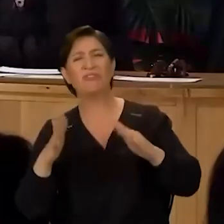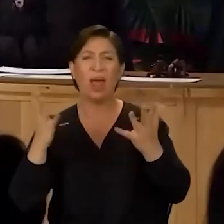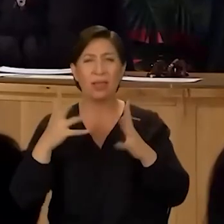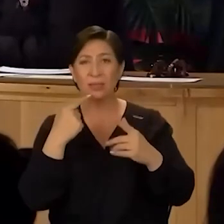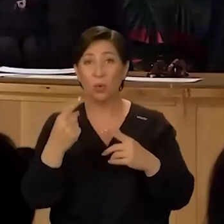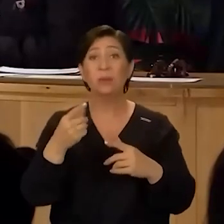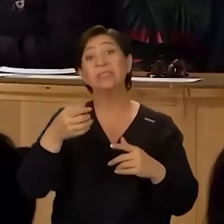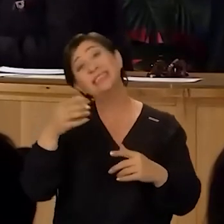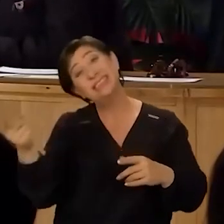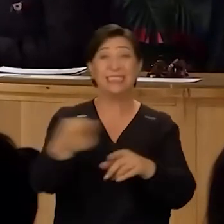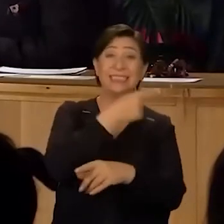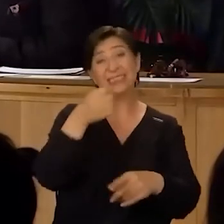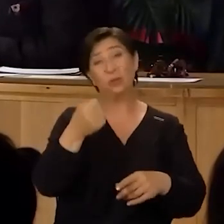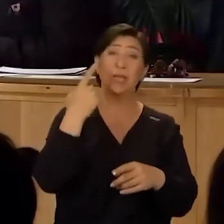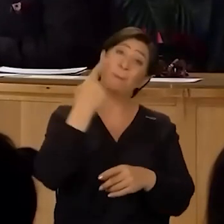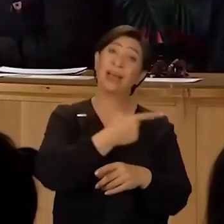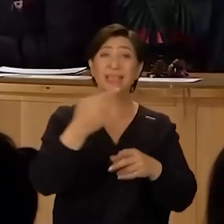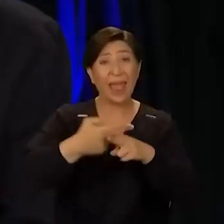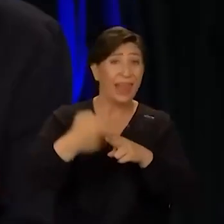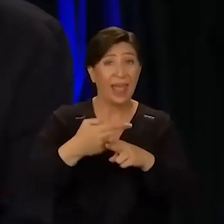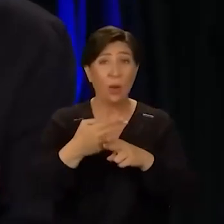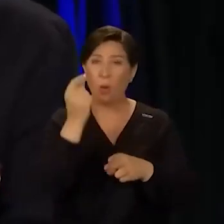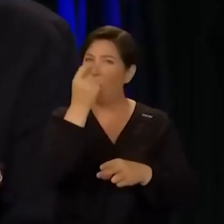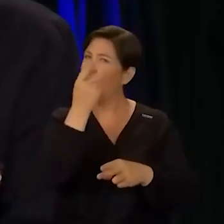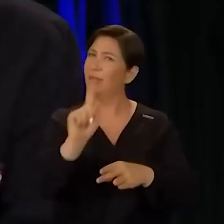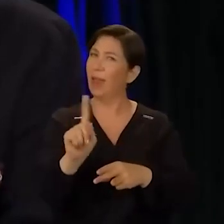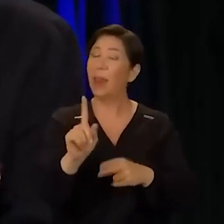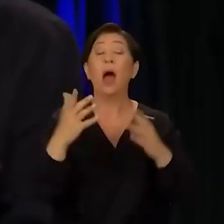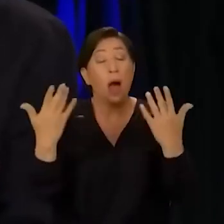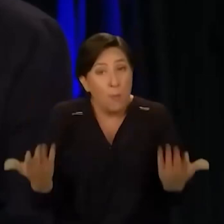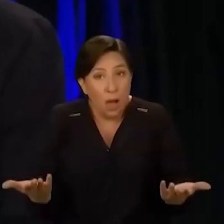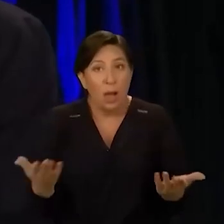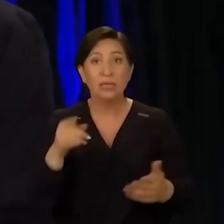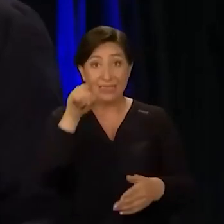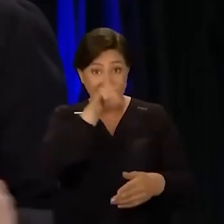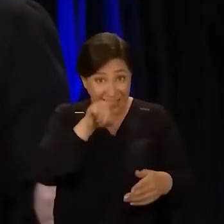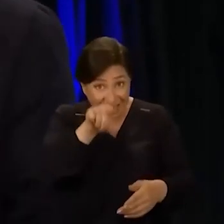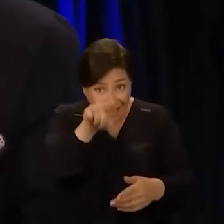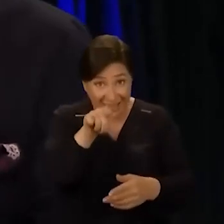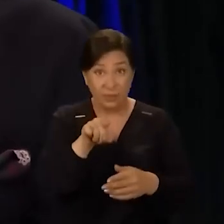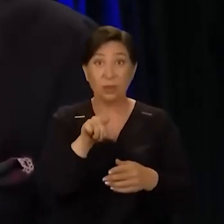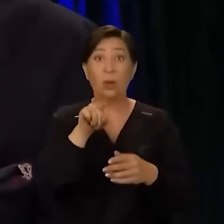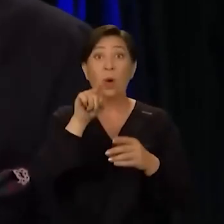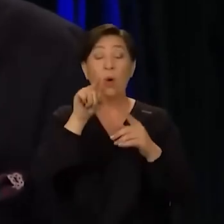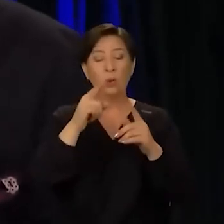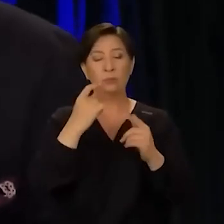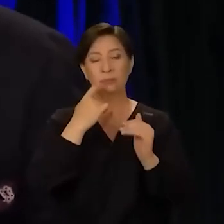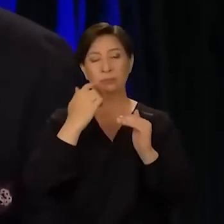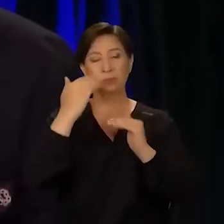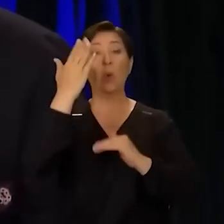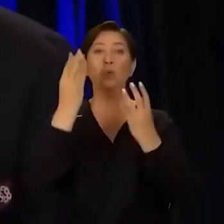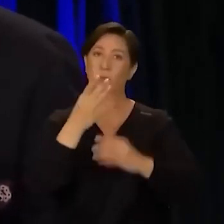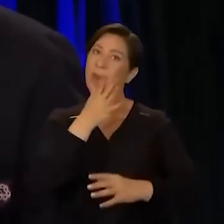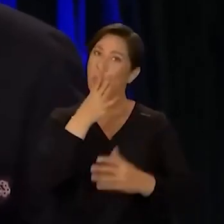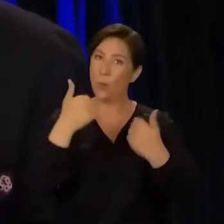filan yazıyor. Hadi sıkıysa yaşa bakayım öyle kolay bir şey değil o. Evet, ama ve lakin seni, seni olgunlaştırdığını